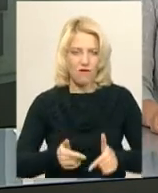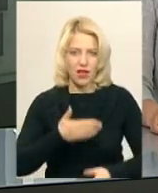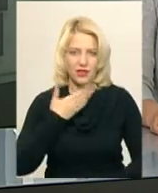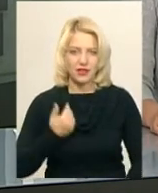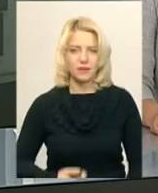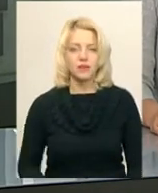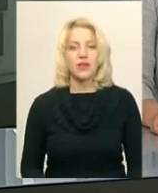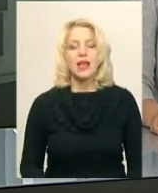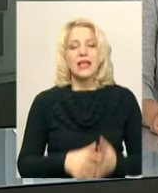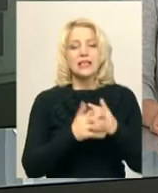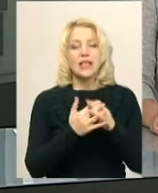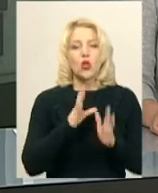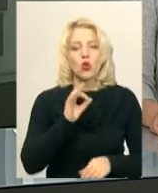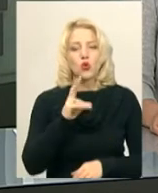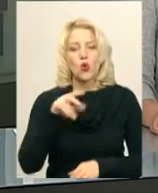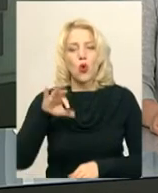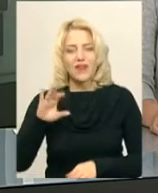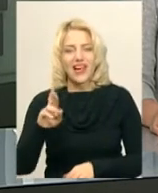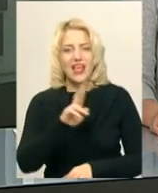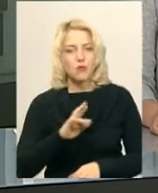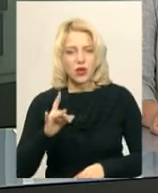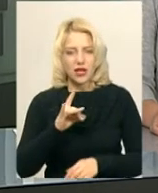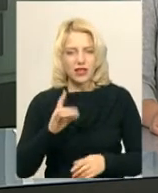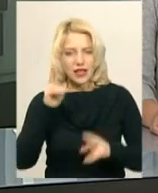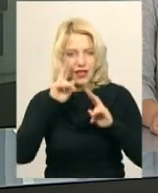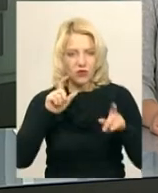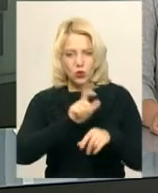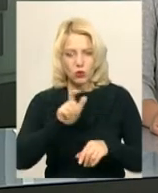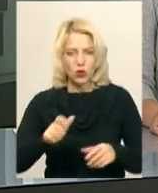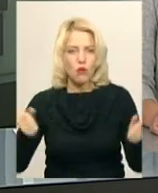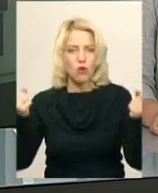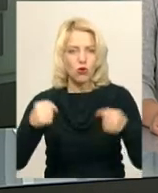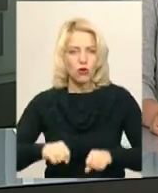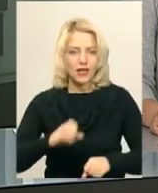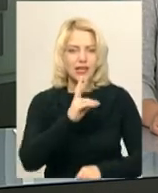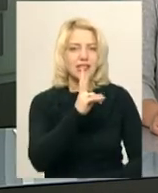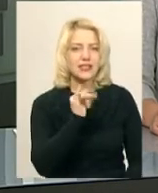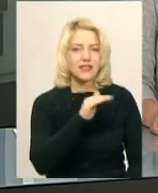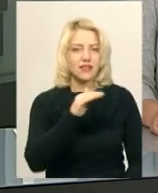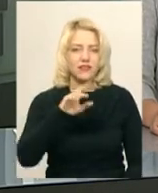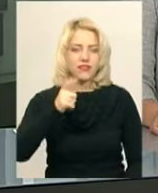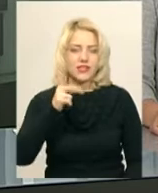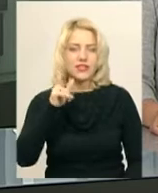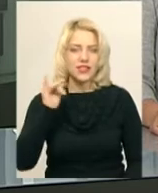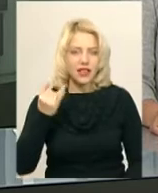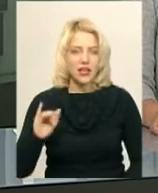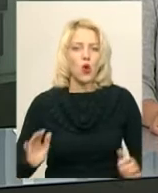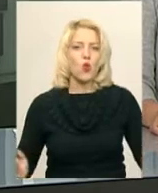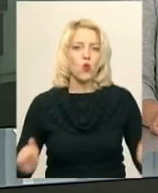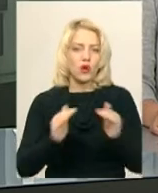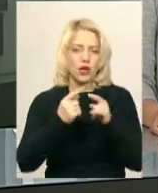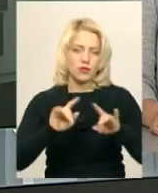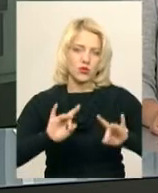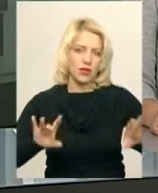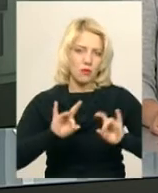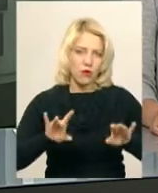Соколівка Ярмоленецького району невідомі пограбували скіфський курган. Про це повідомив завідувач відділу охорони пам'яток історії та культури